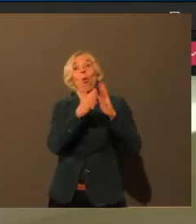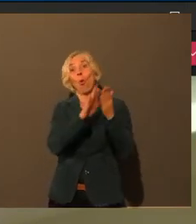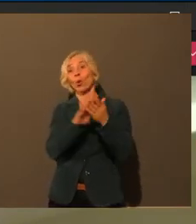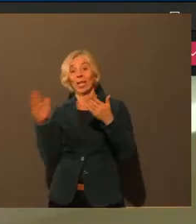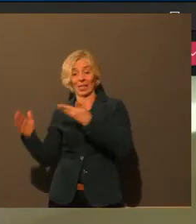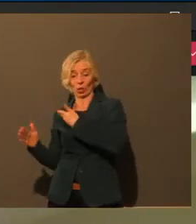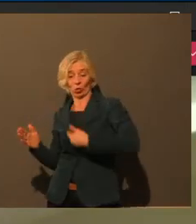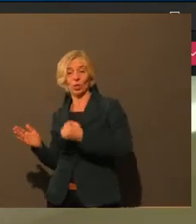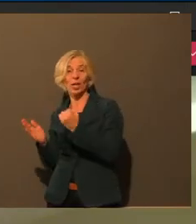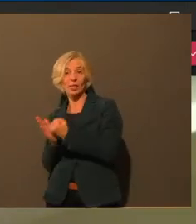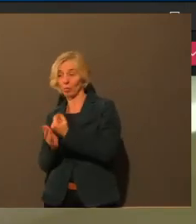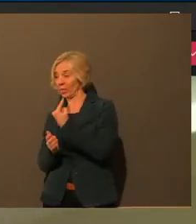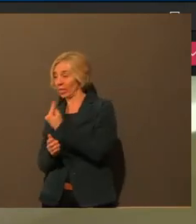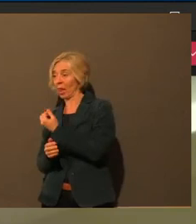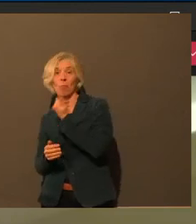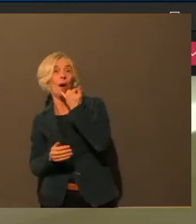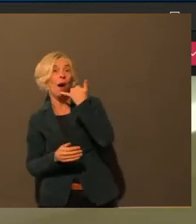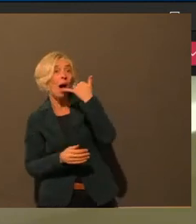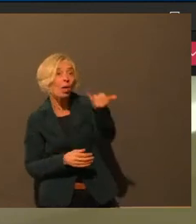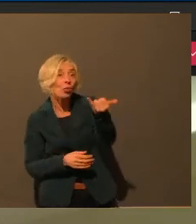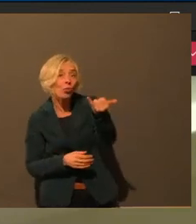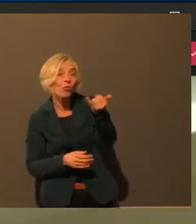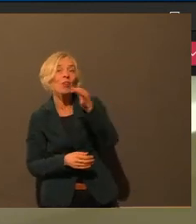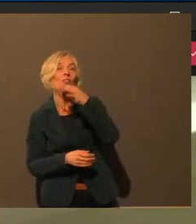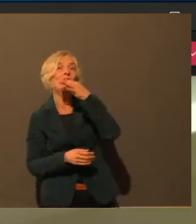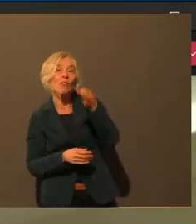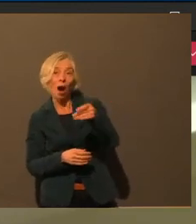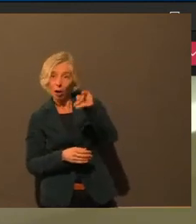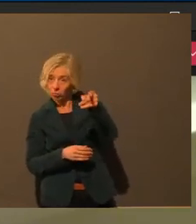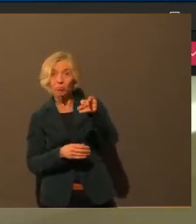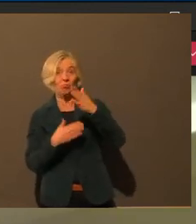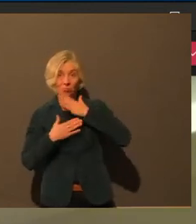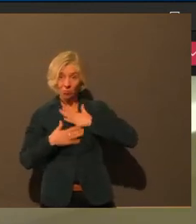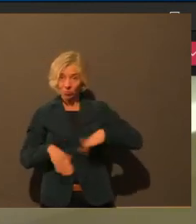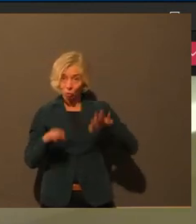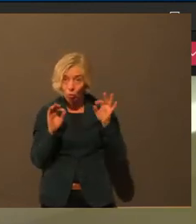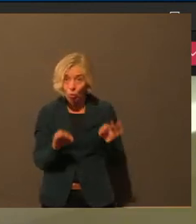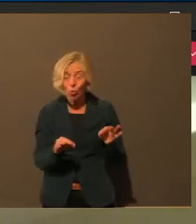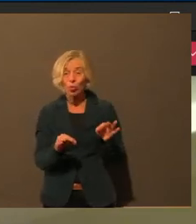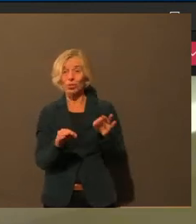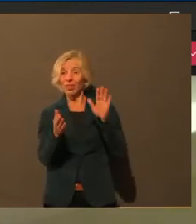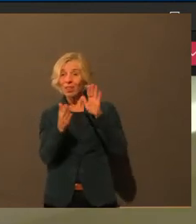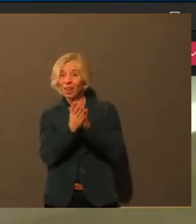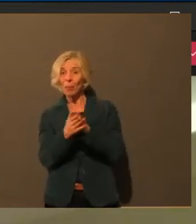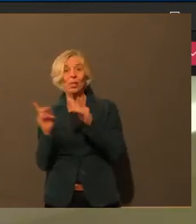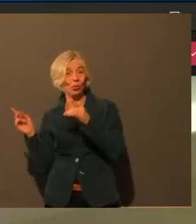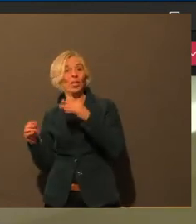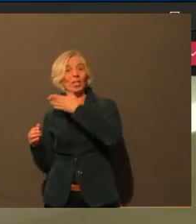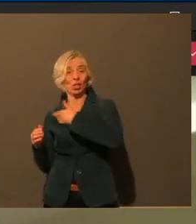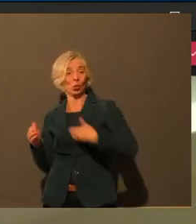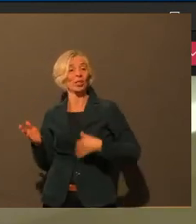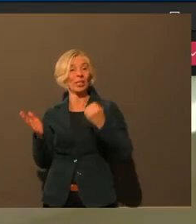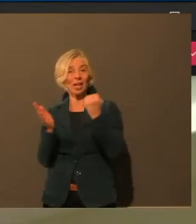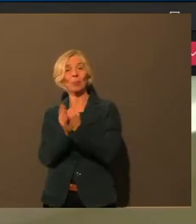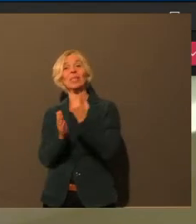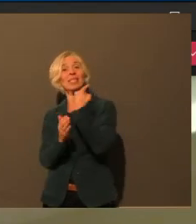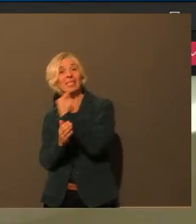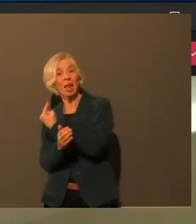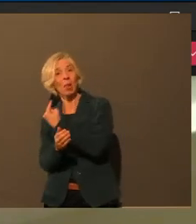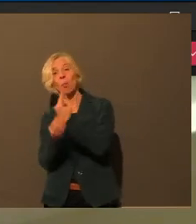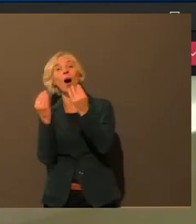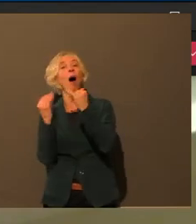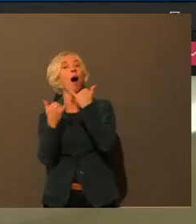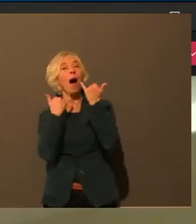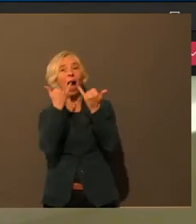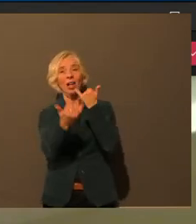da unterstützen? Geht es bei Ihnen gut? Passt es auch? Und das ist so der eine Aspekt, der, glaube ich, wichtig ist, wenn man das